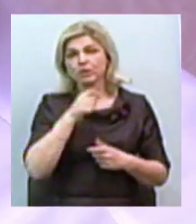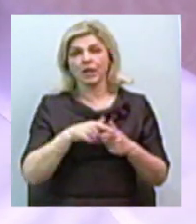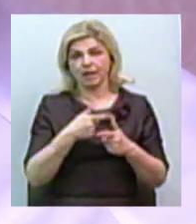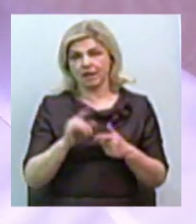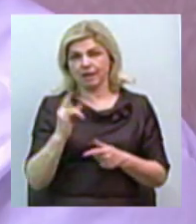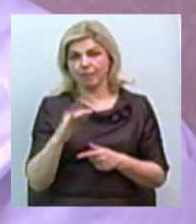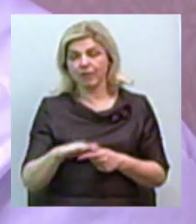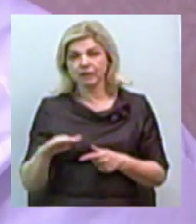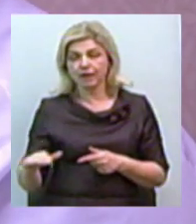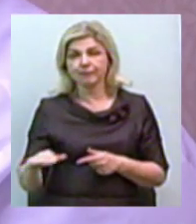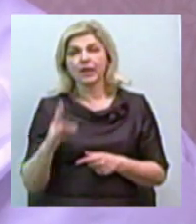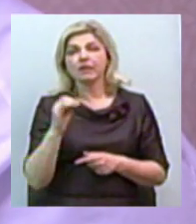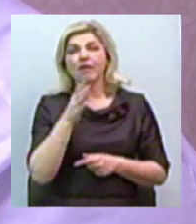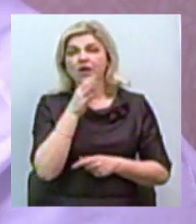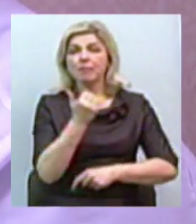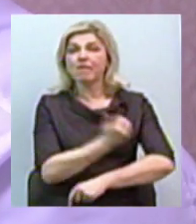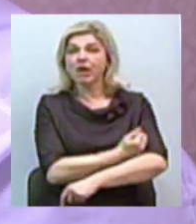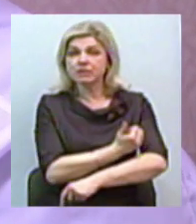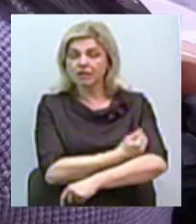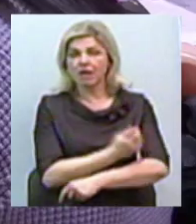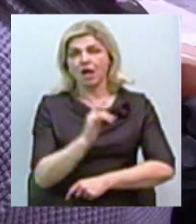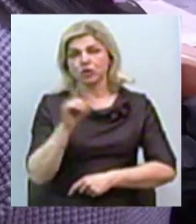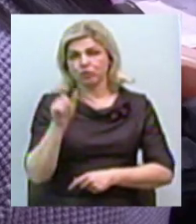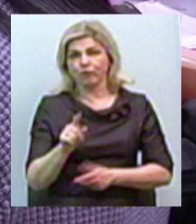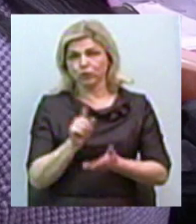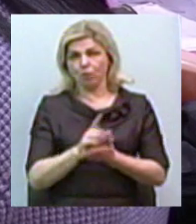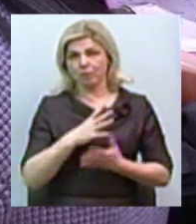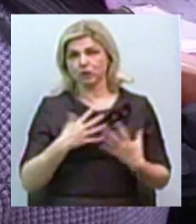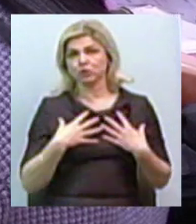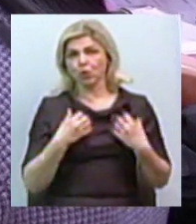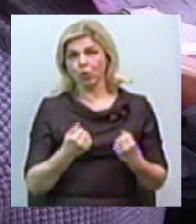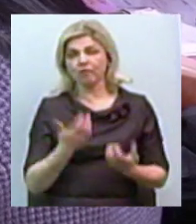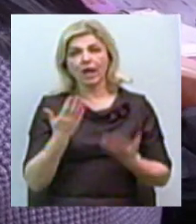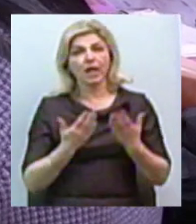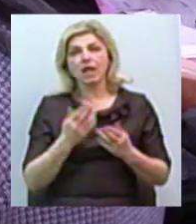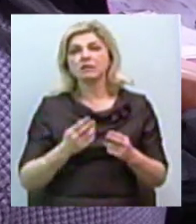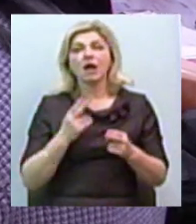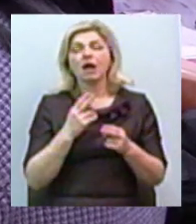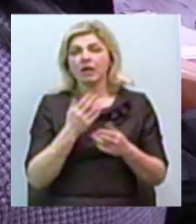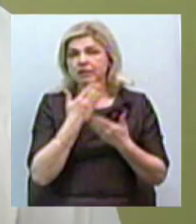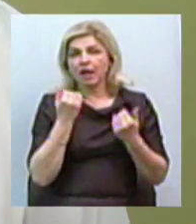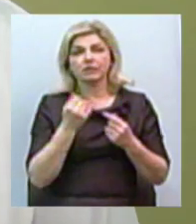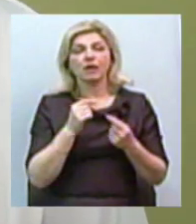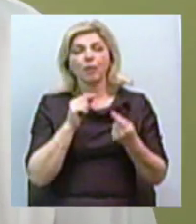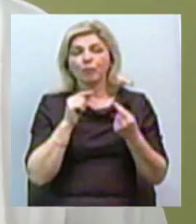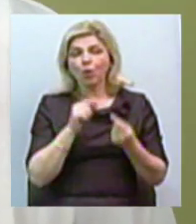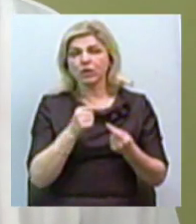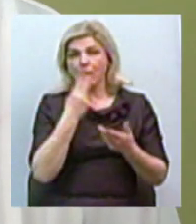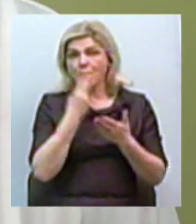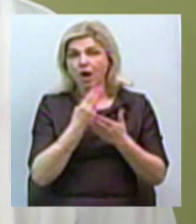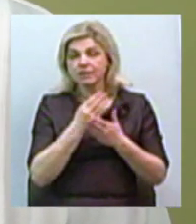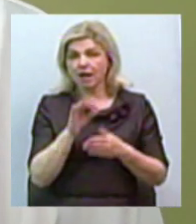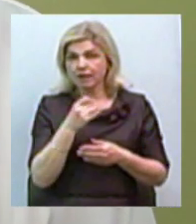На момент вакцинації людина повинна бути здоровою. Якщо немає ніяких протипоказань в анамнезі, далі буде рекомендовано придбати самостійну вакцину в